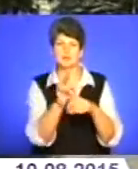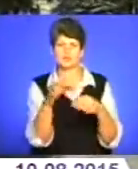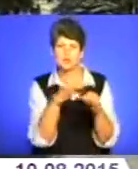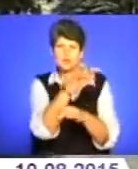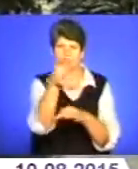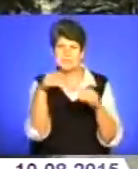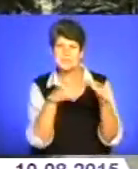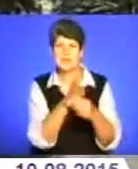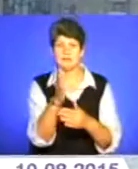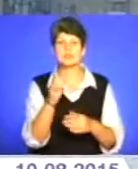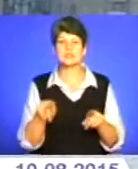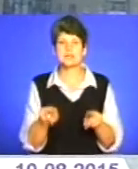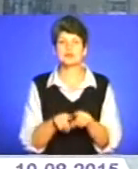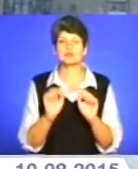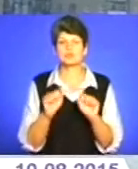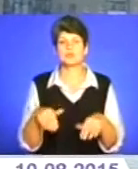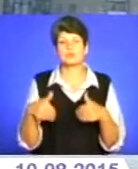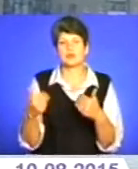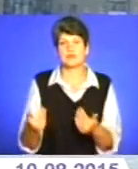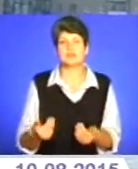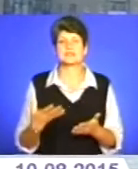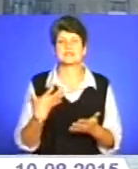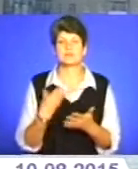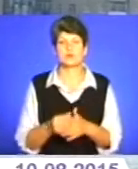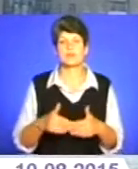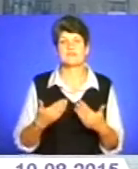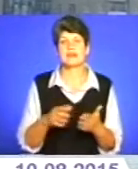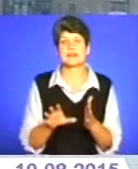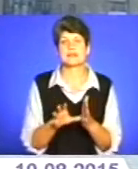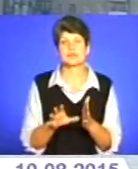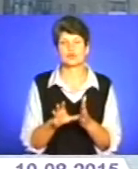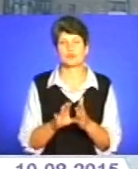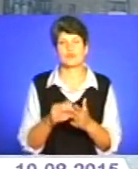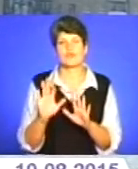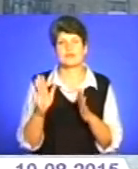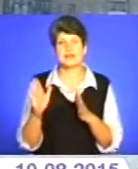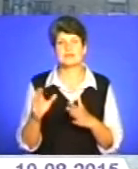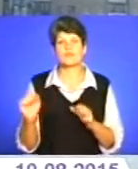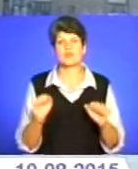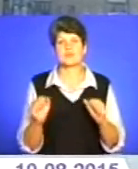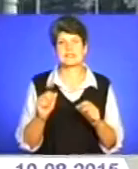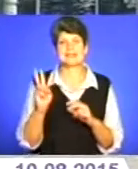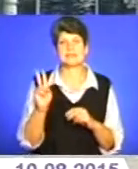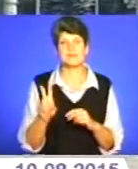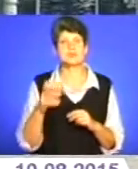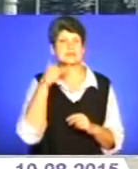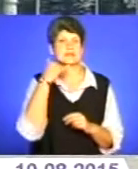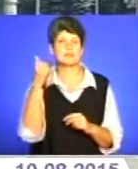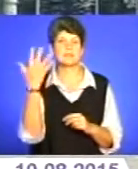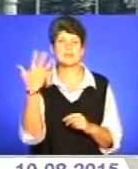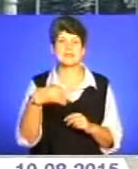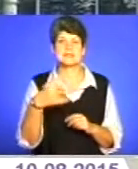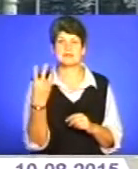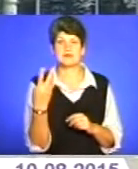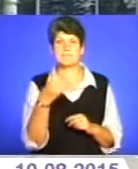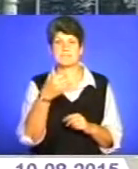серпня тернополяни можуть подавати і свої пропозиції в електронному варіанті на сайт управління транспорту або за телефоном 52